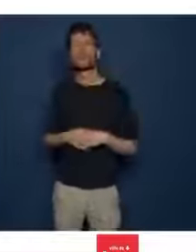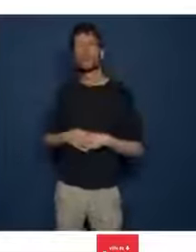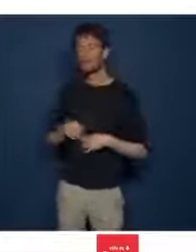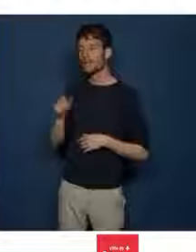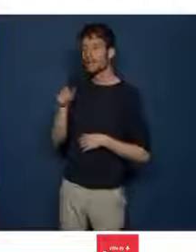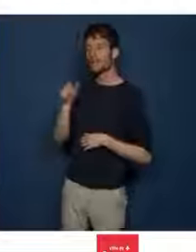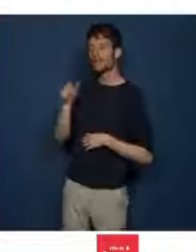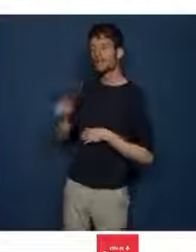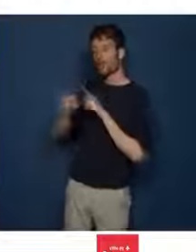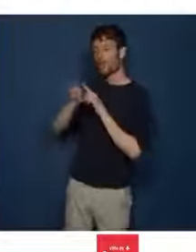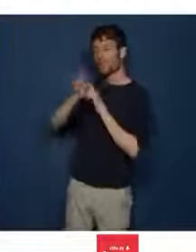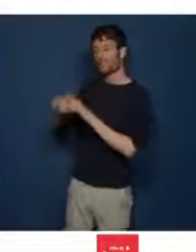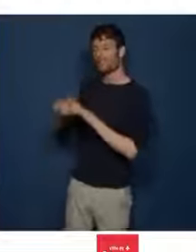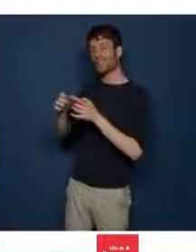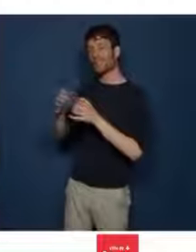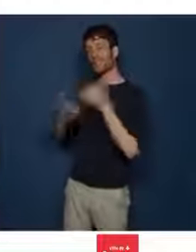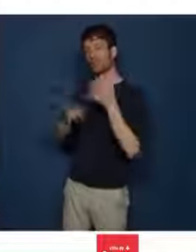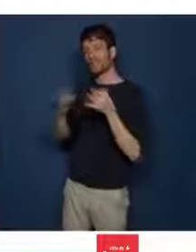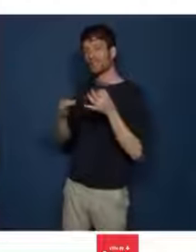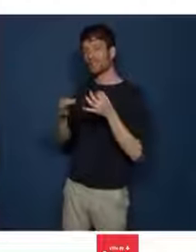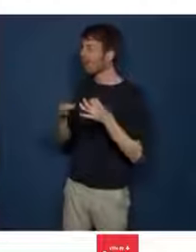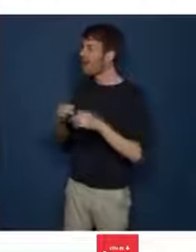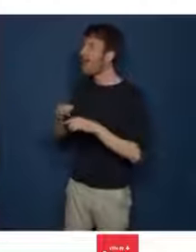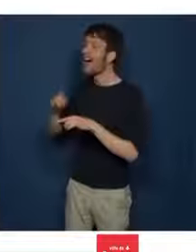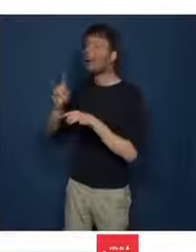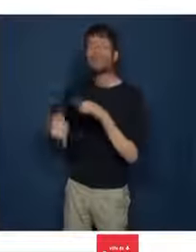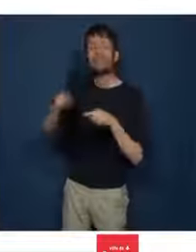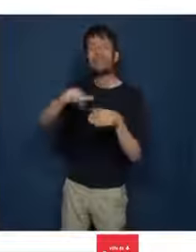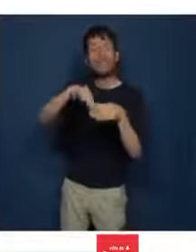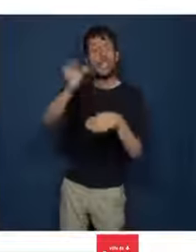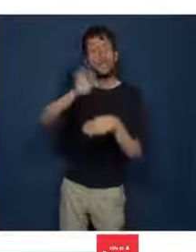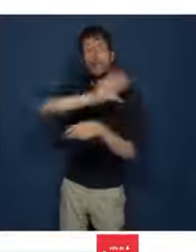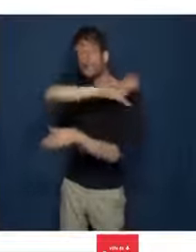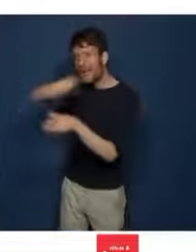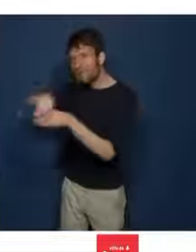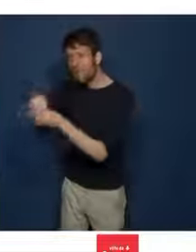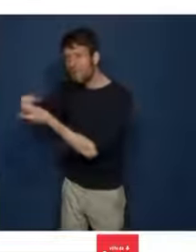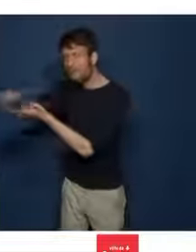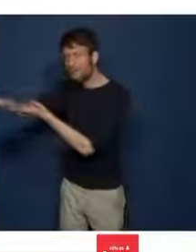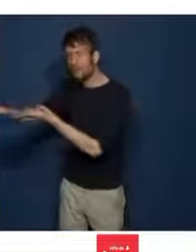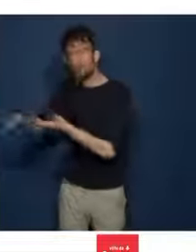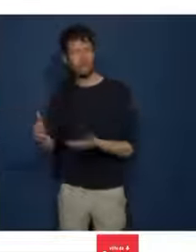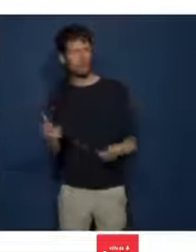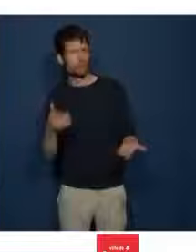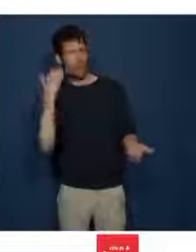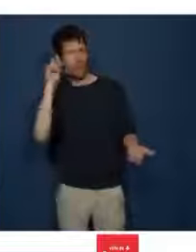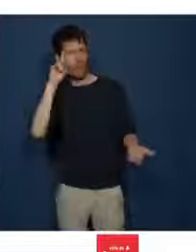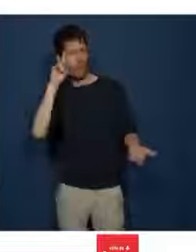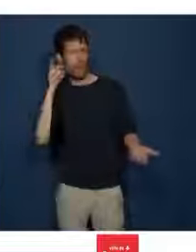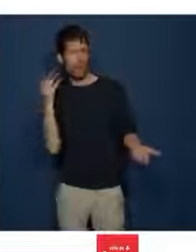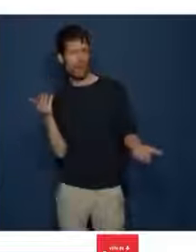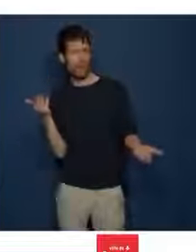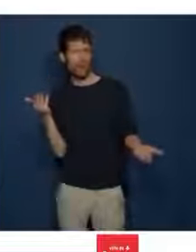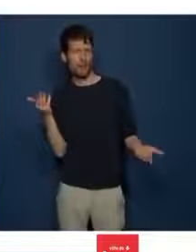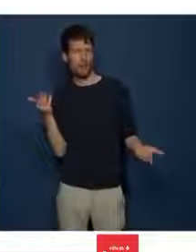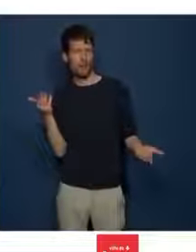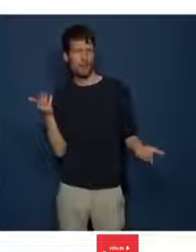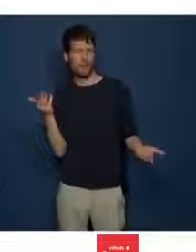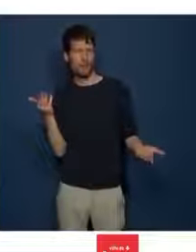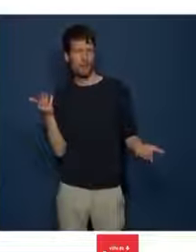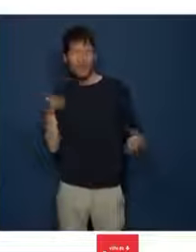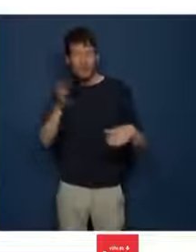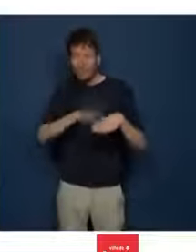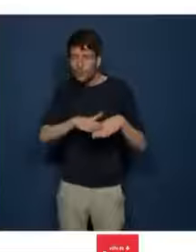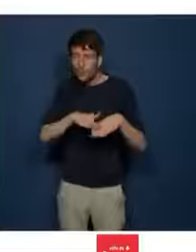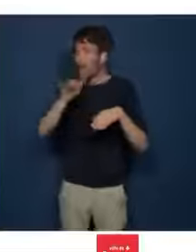interdit aux élus majoritaires d'assister personnellement à l'expulsion, alors qu'ils y ont mandé des fonctionnaires municipaux